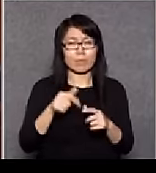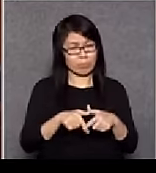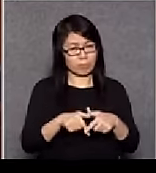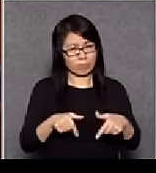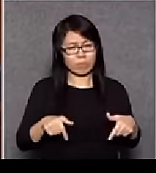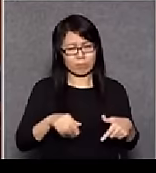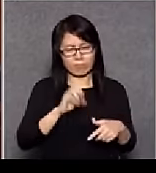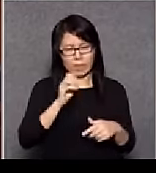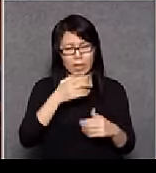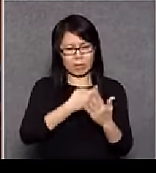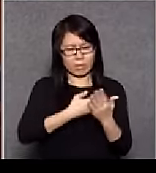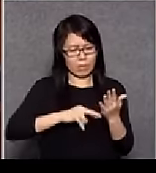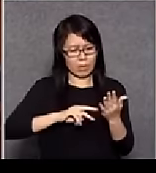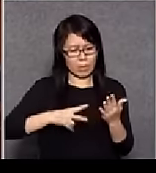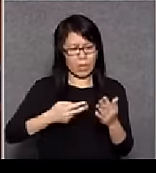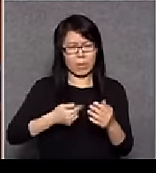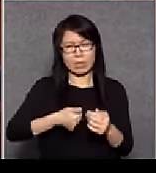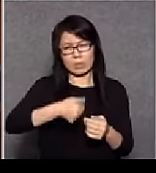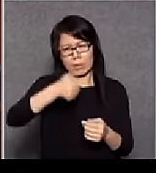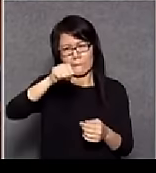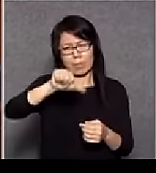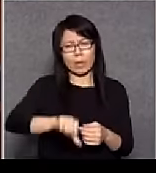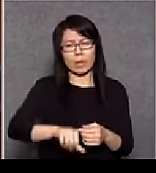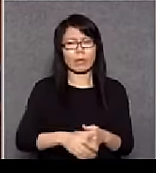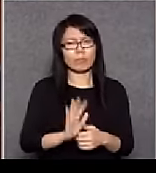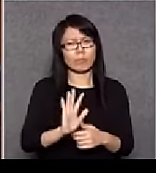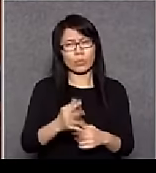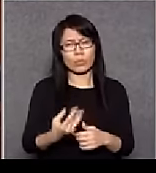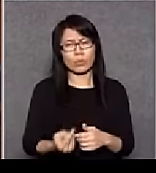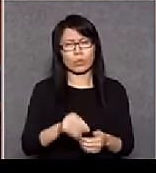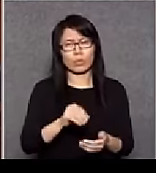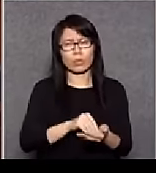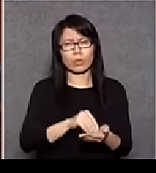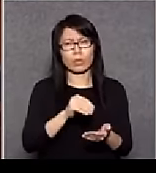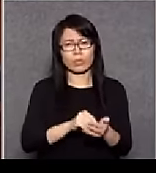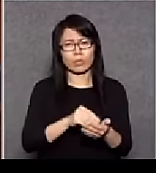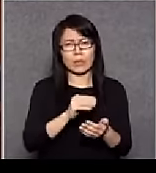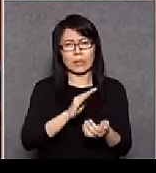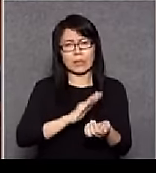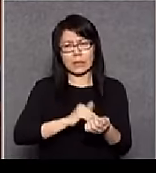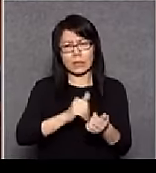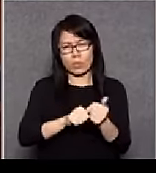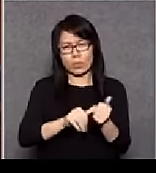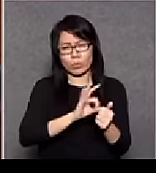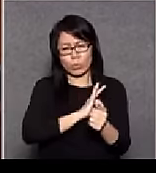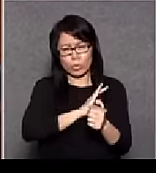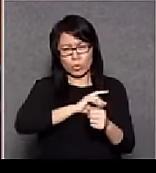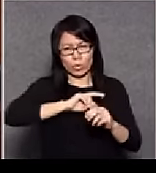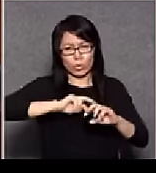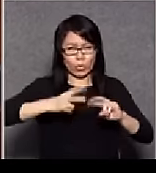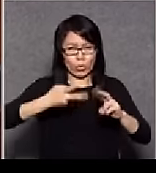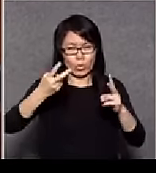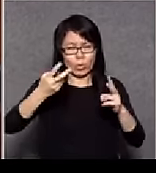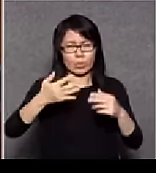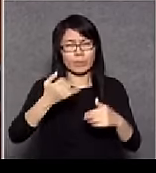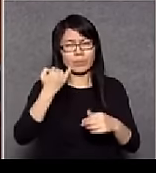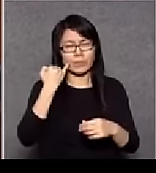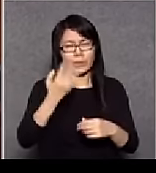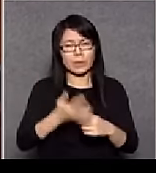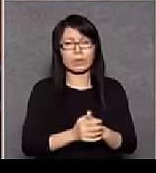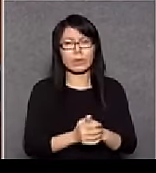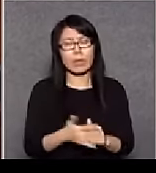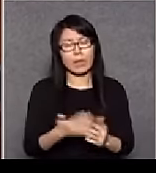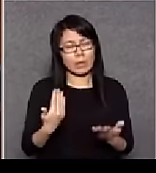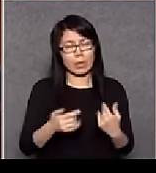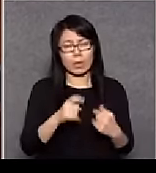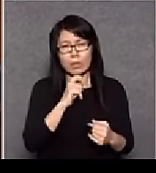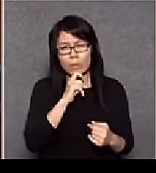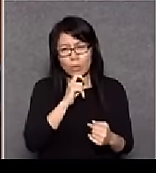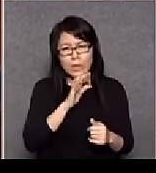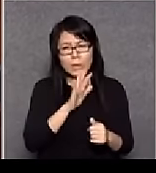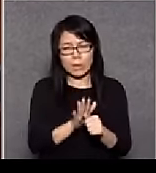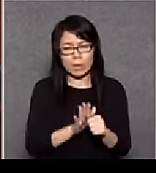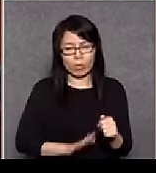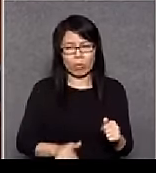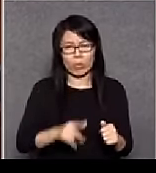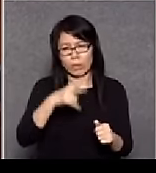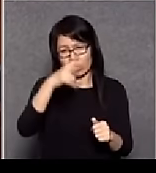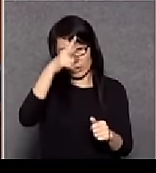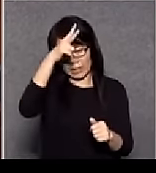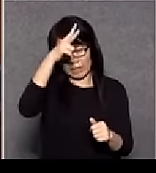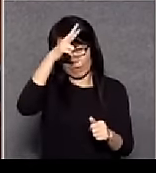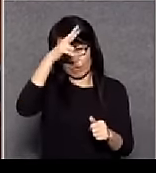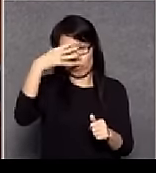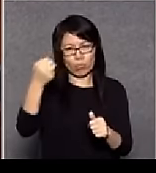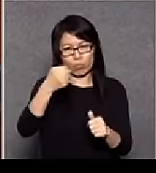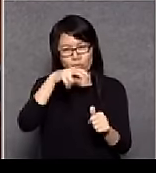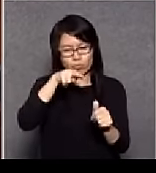修改成與拜呢不單是決定了委會會可不可以改革也都是很影響政府的管